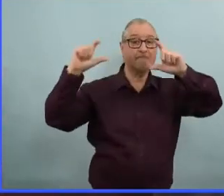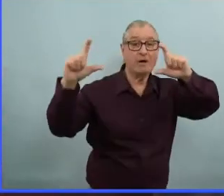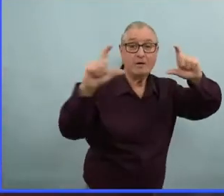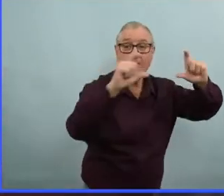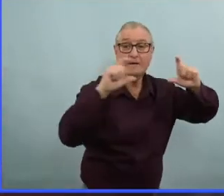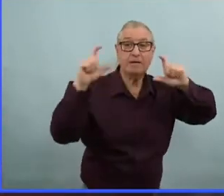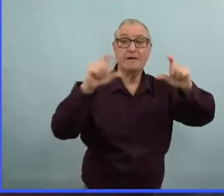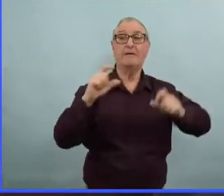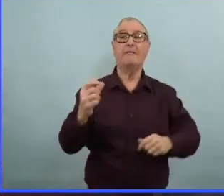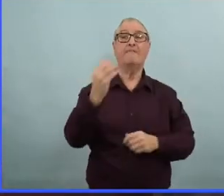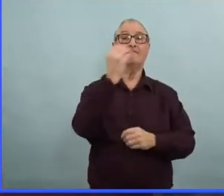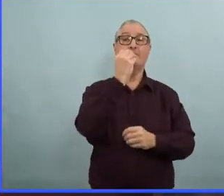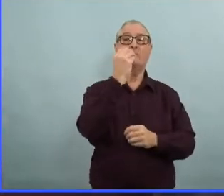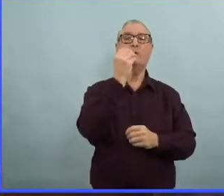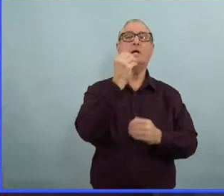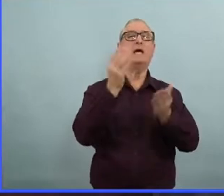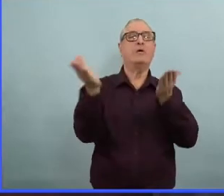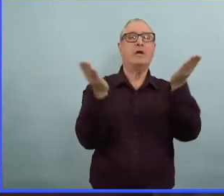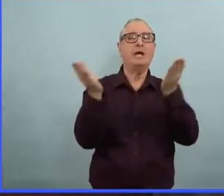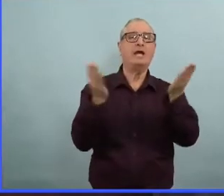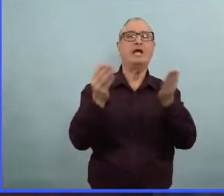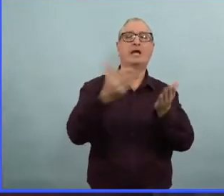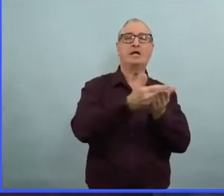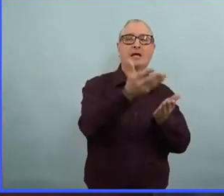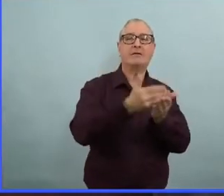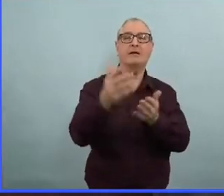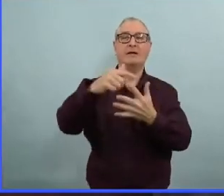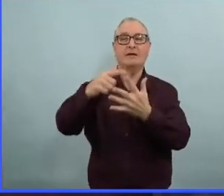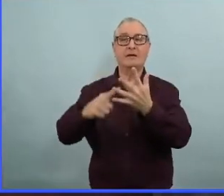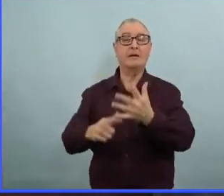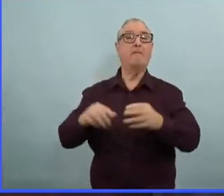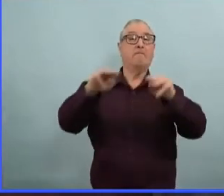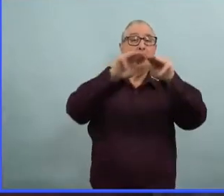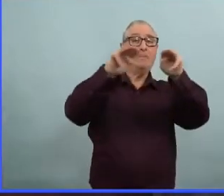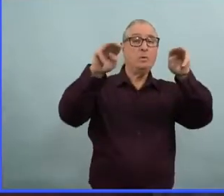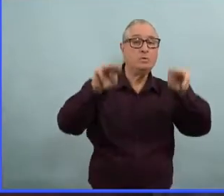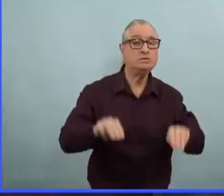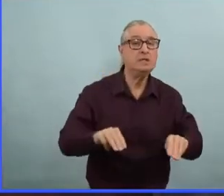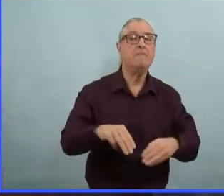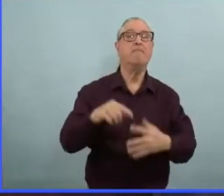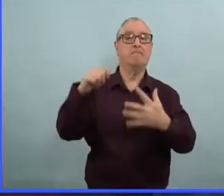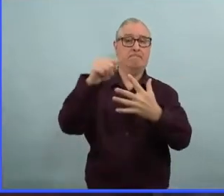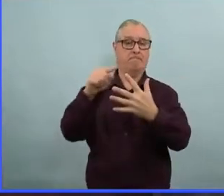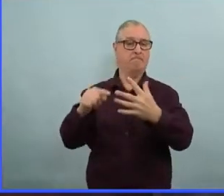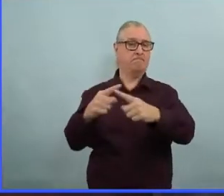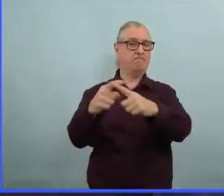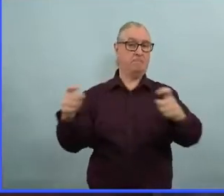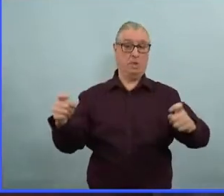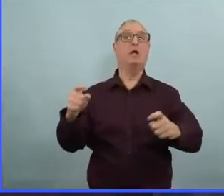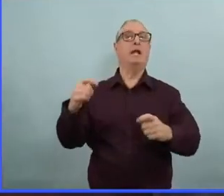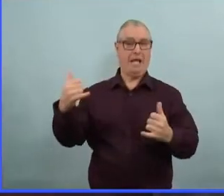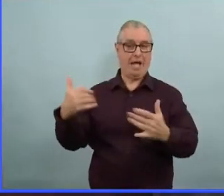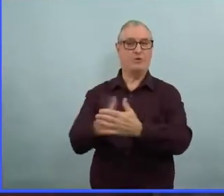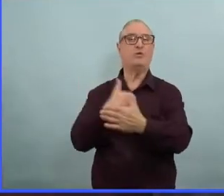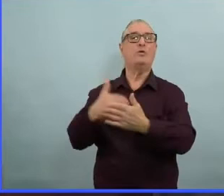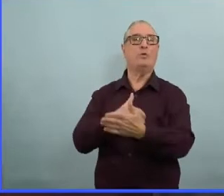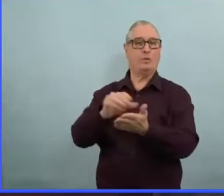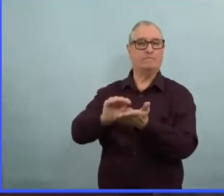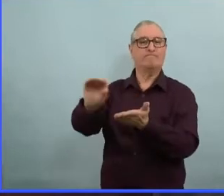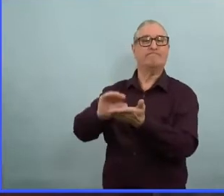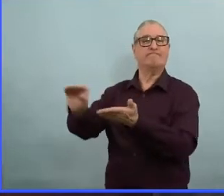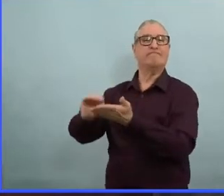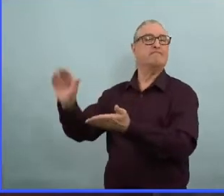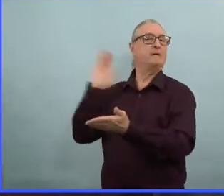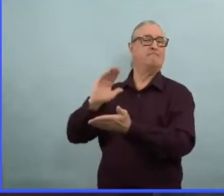Alors, on a souvent dit que certaines entreprises étaient les premières à fermer et les